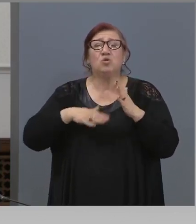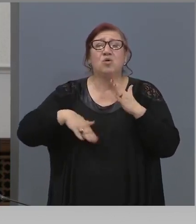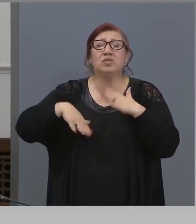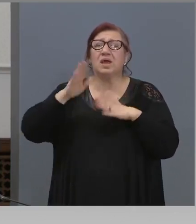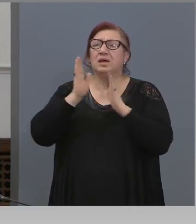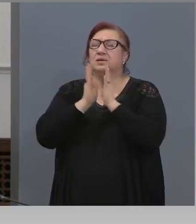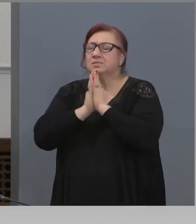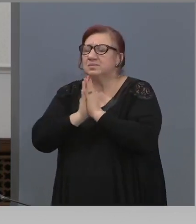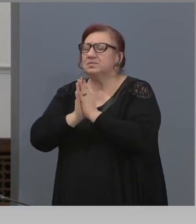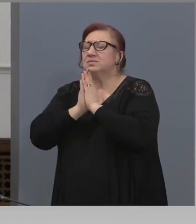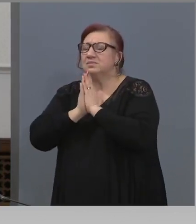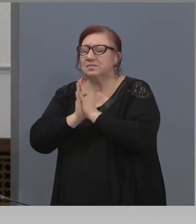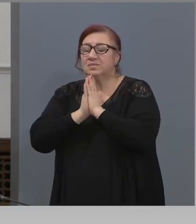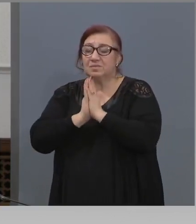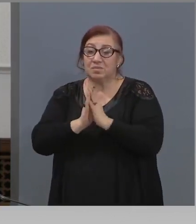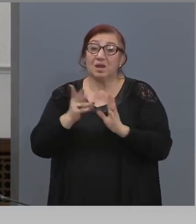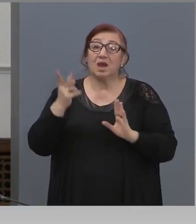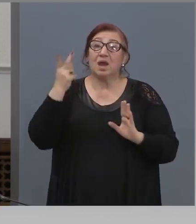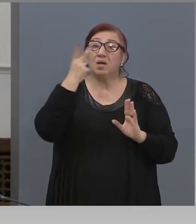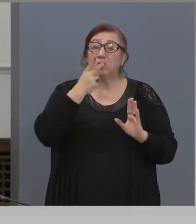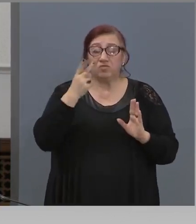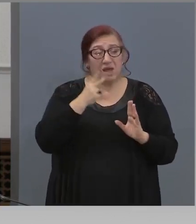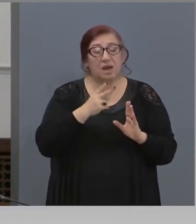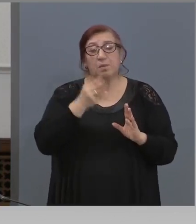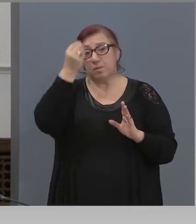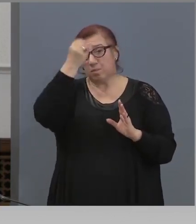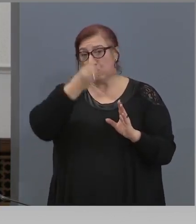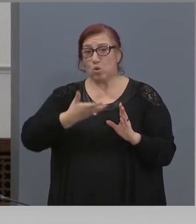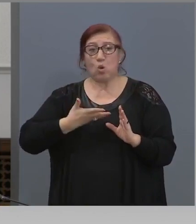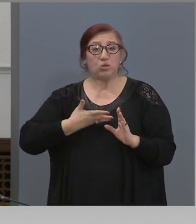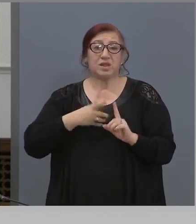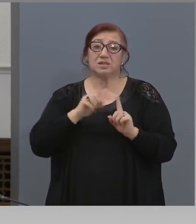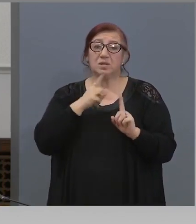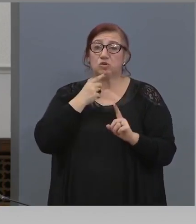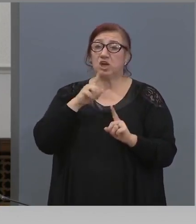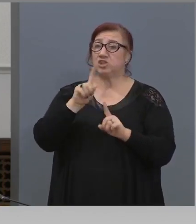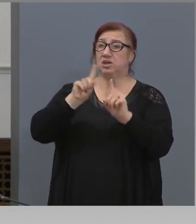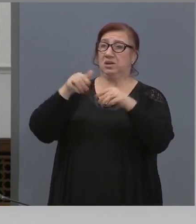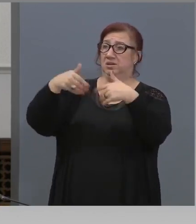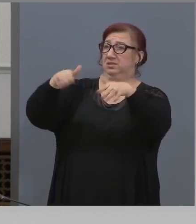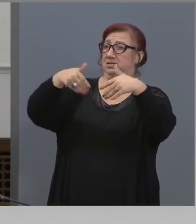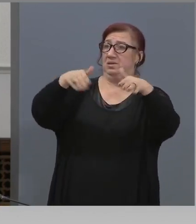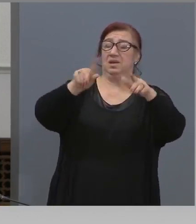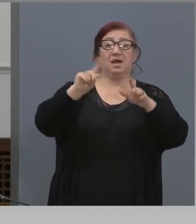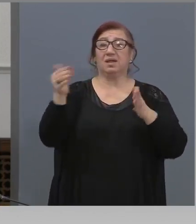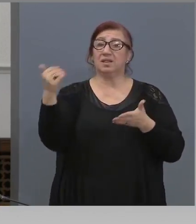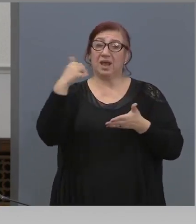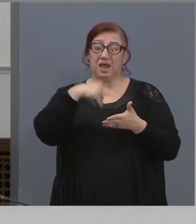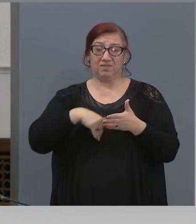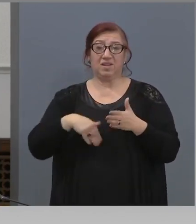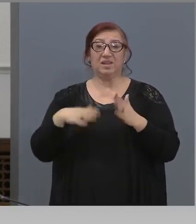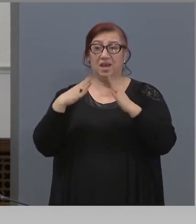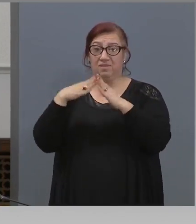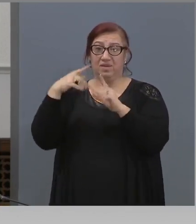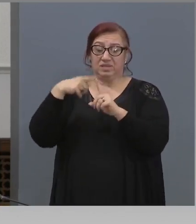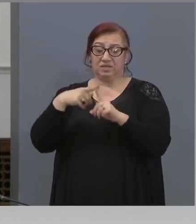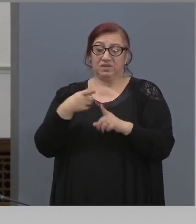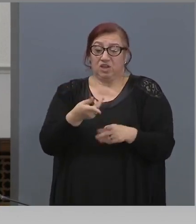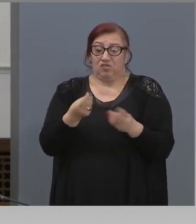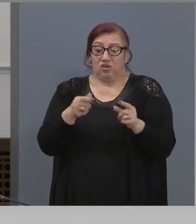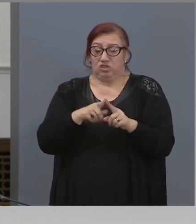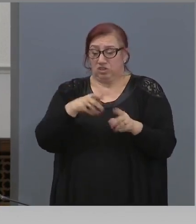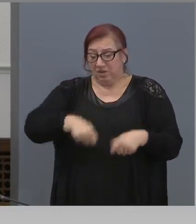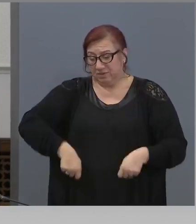повтарям, те не могат да кажат отците, не идвайте в църква, защото това означава да си фърли расото.